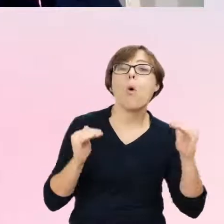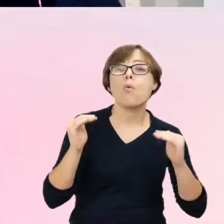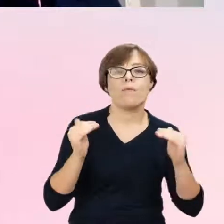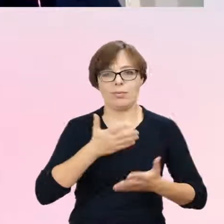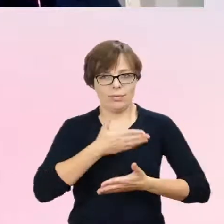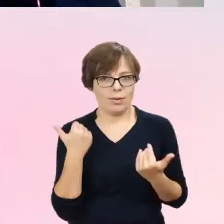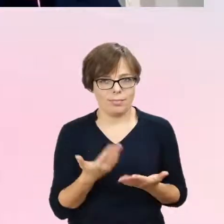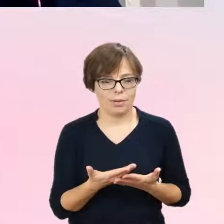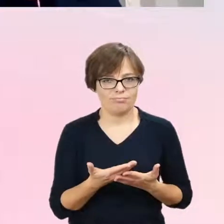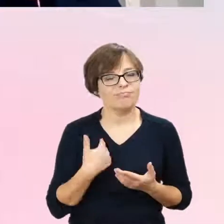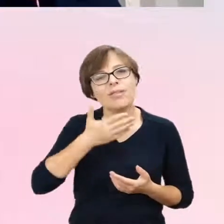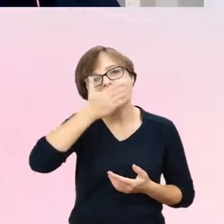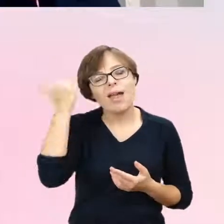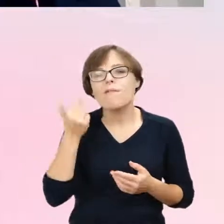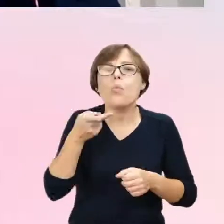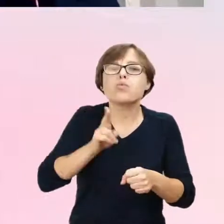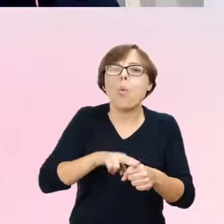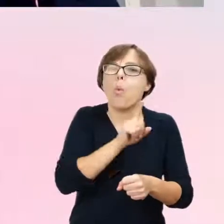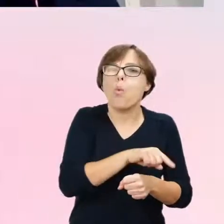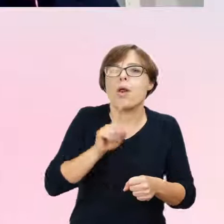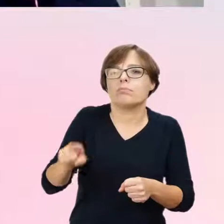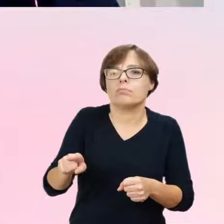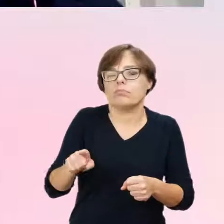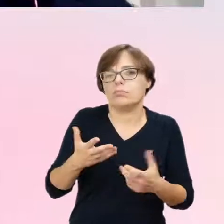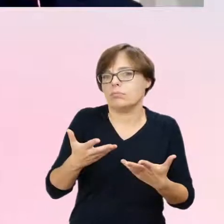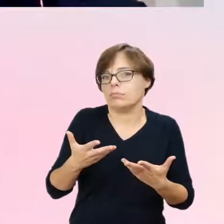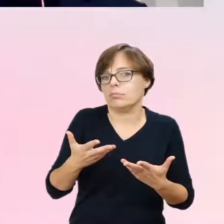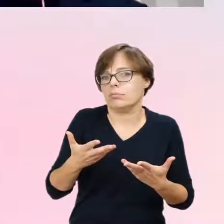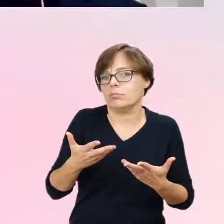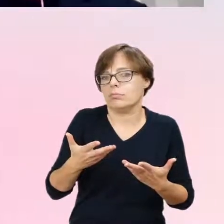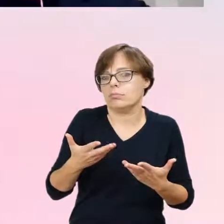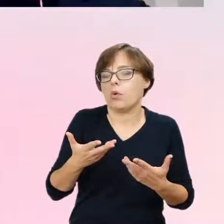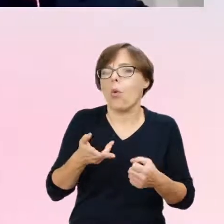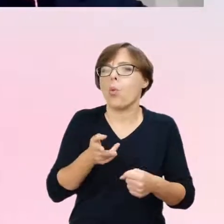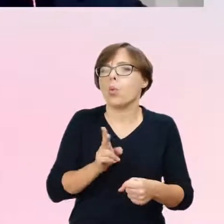które z tych elementów postępowania, które